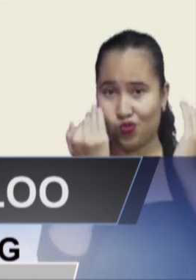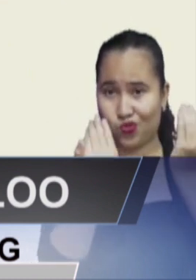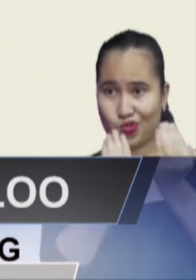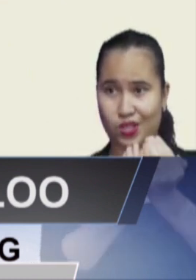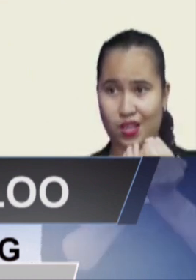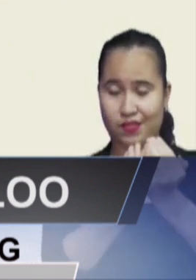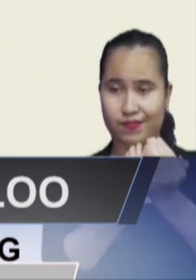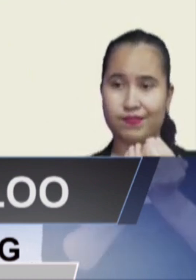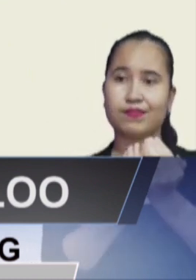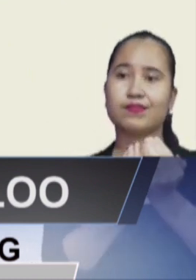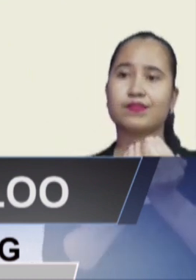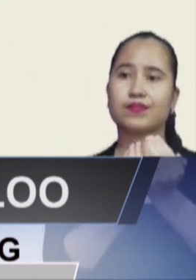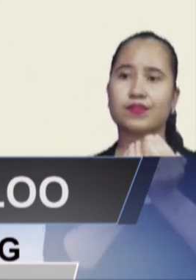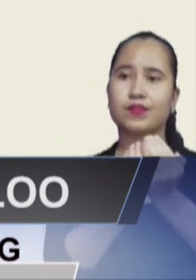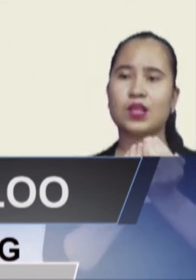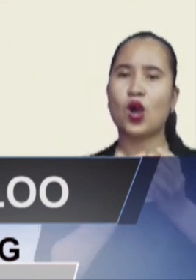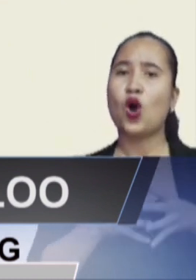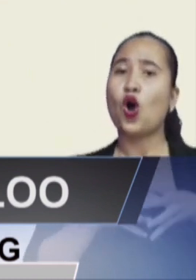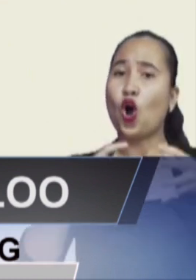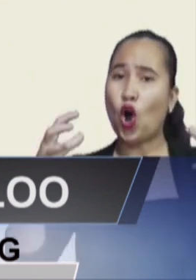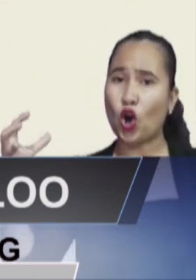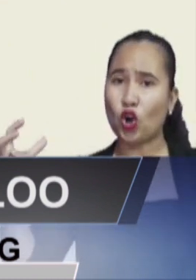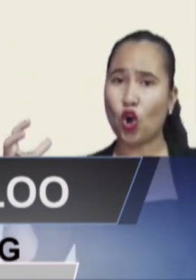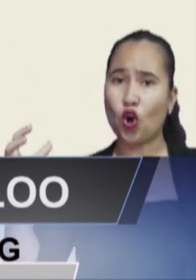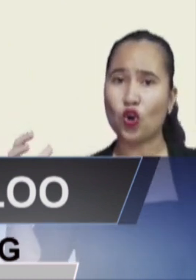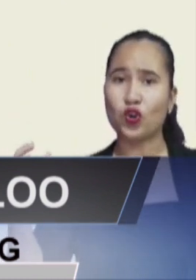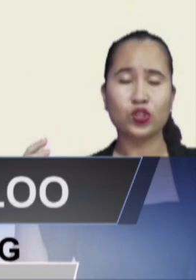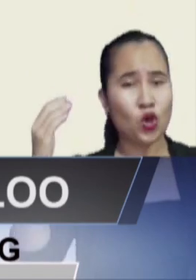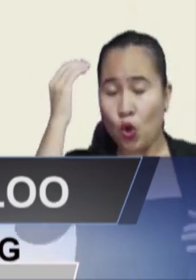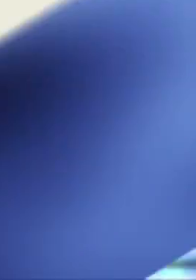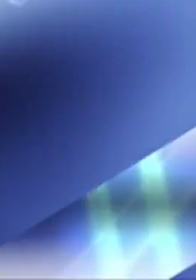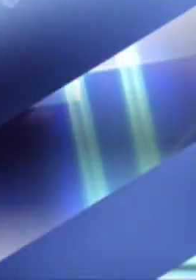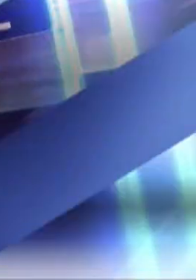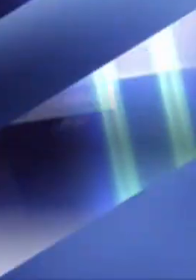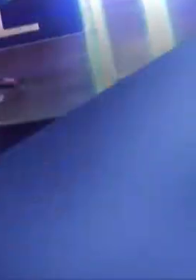van een groot deel moeten we dus dan de resultaten nog krijgen. Einde. GELUID